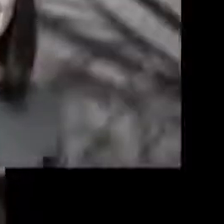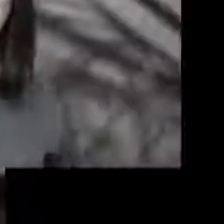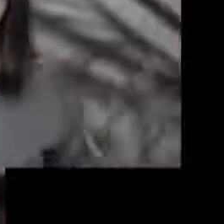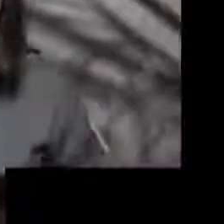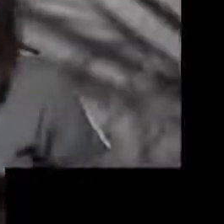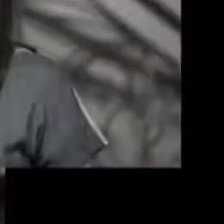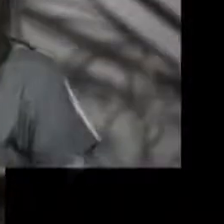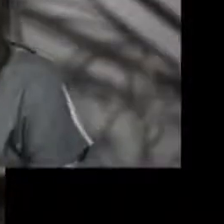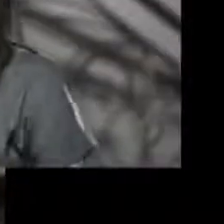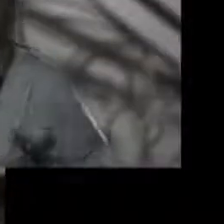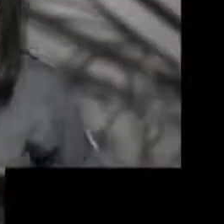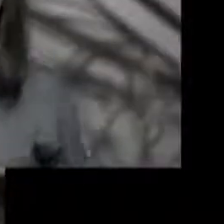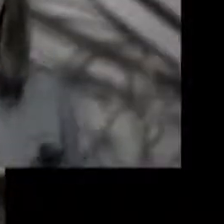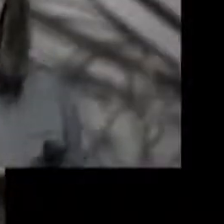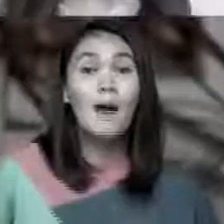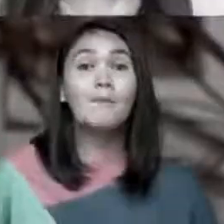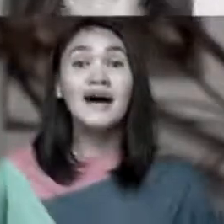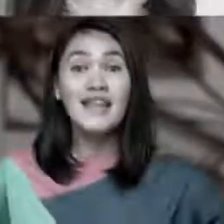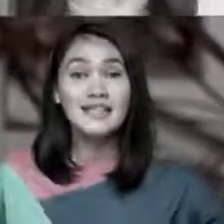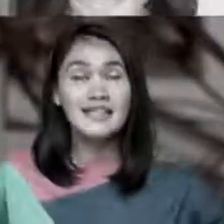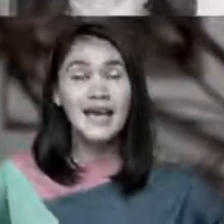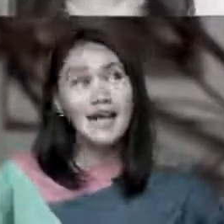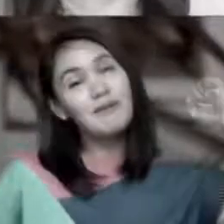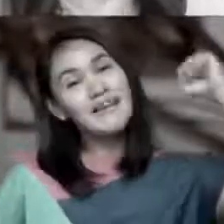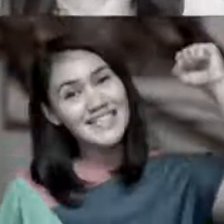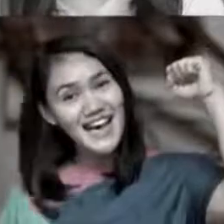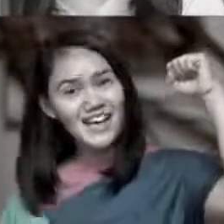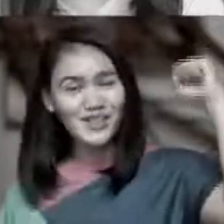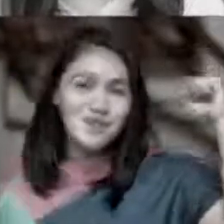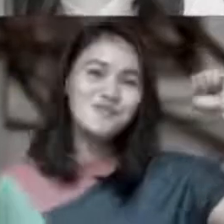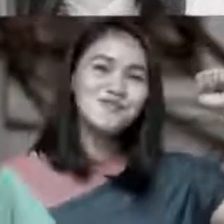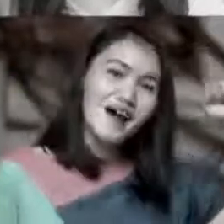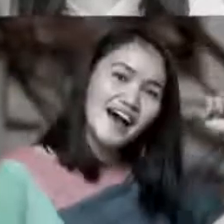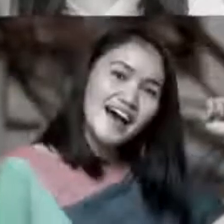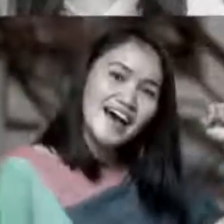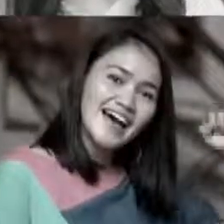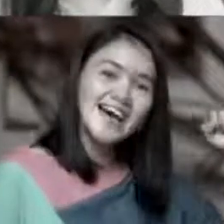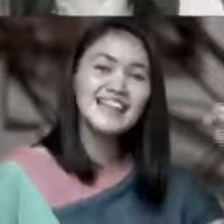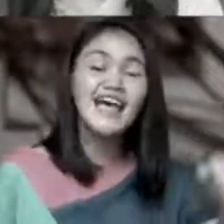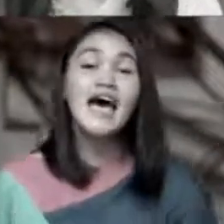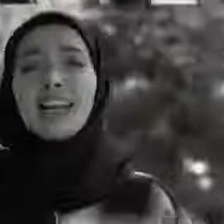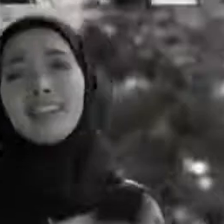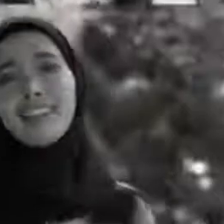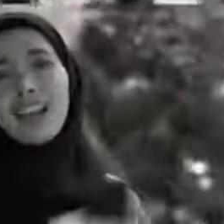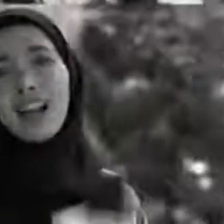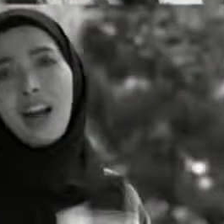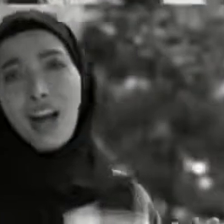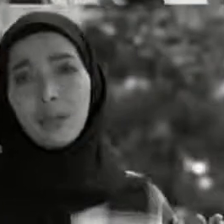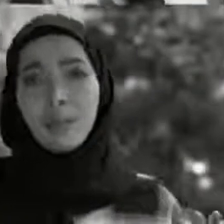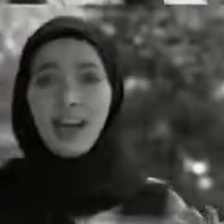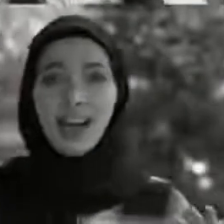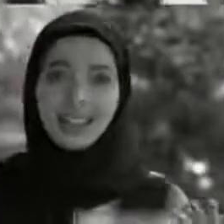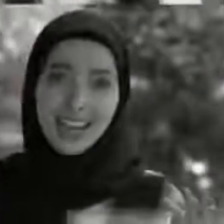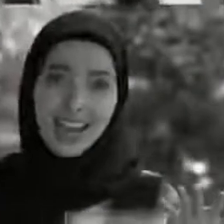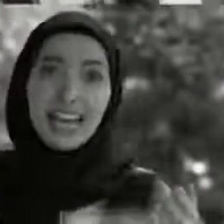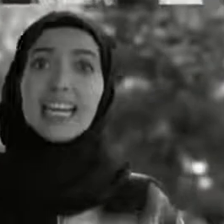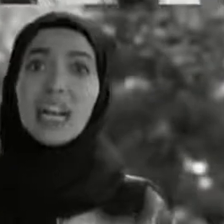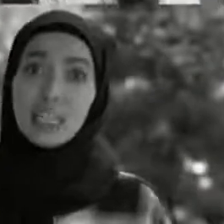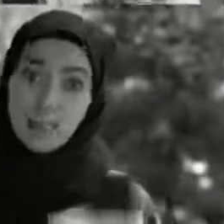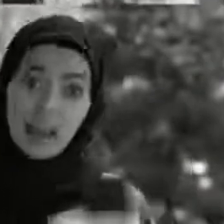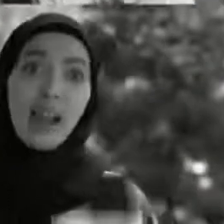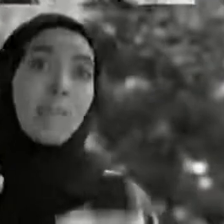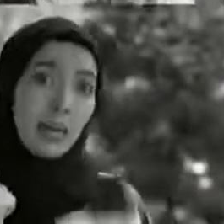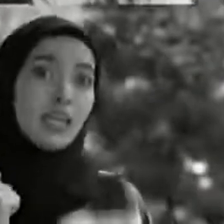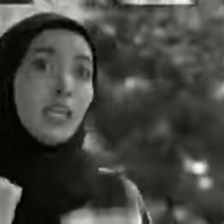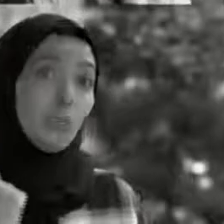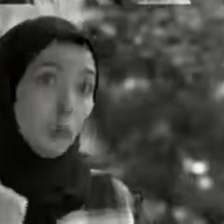hati dengan iman amainmu, badan sehat bangsa kuat. Kita daibah hati